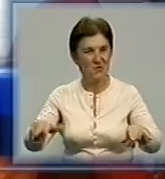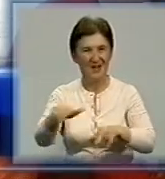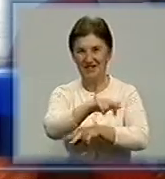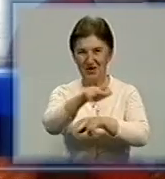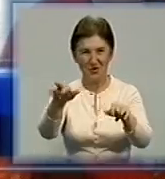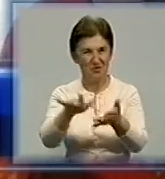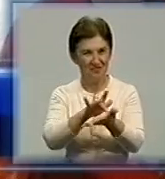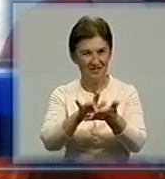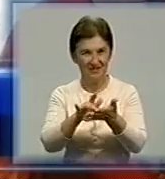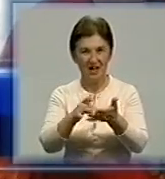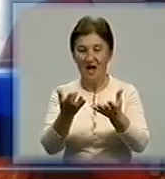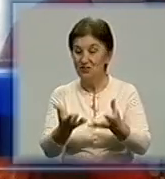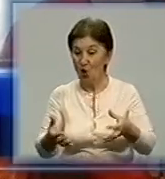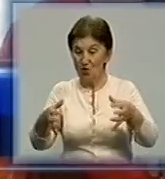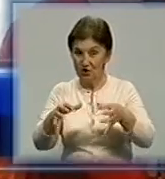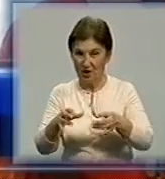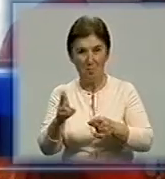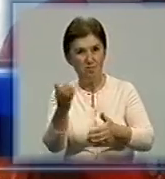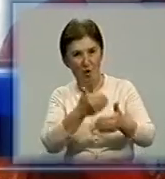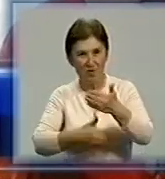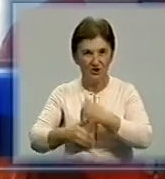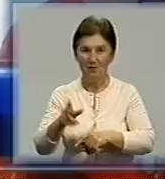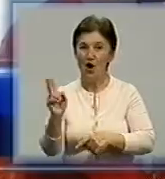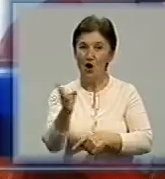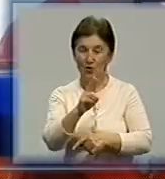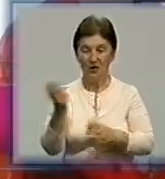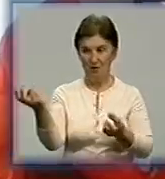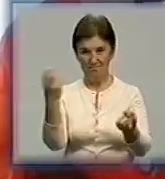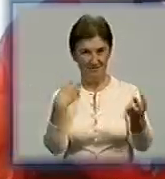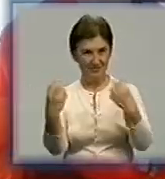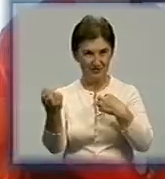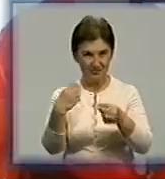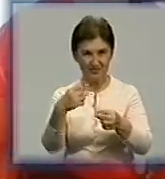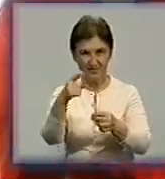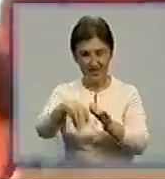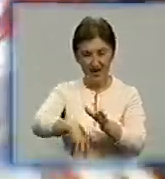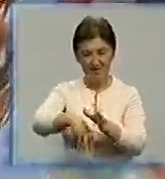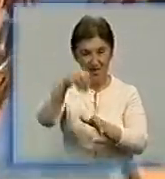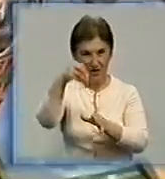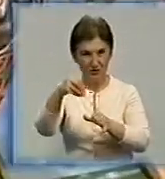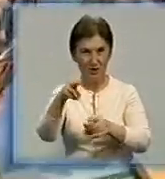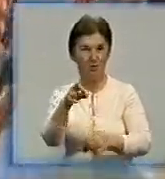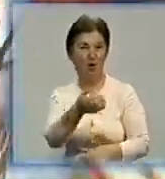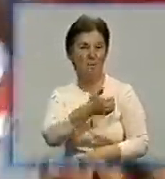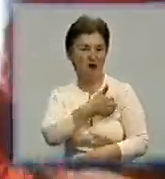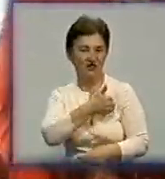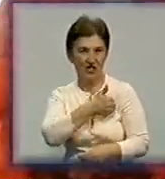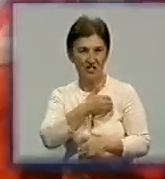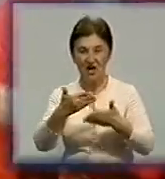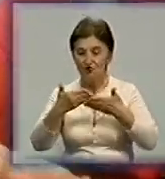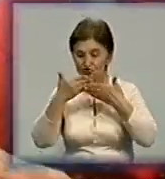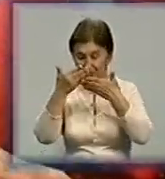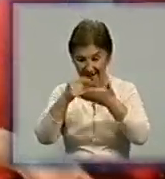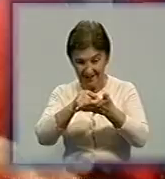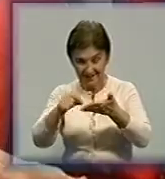прийшли з кошиком з побажаннями. Кожен читач, хто відвідувач, підходить, витягує трубочку з побажанням, читає і